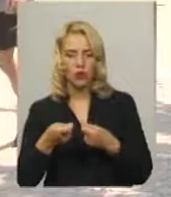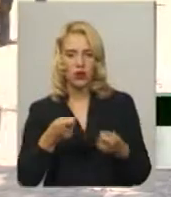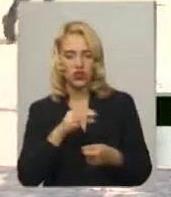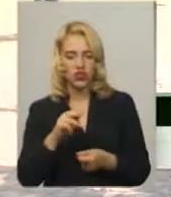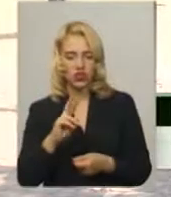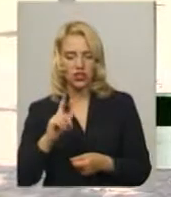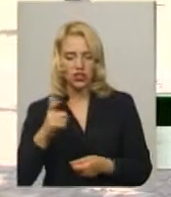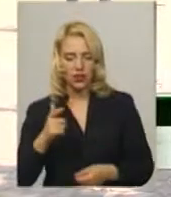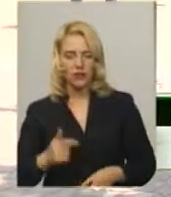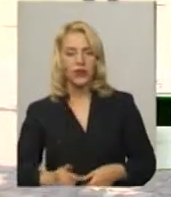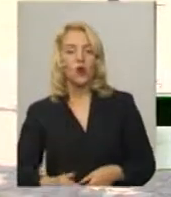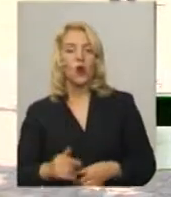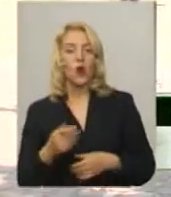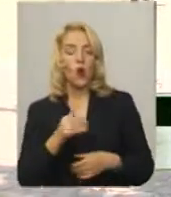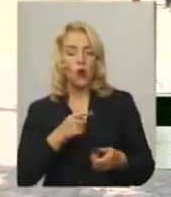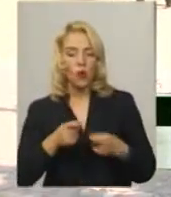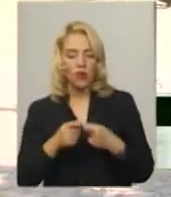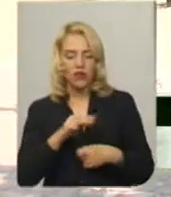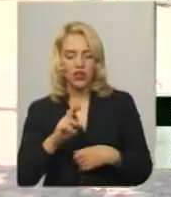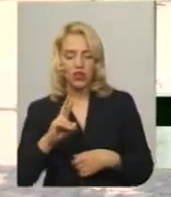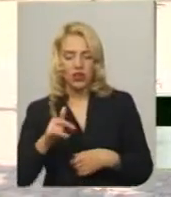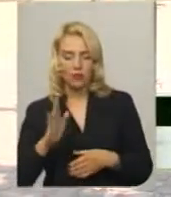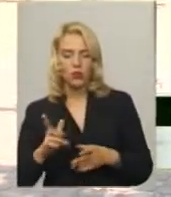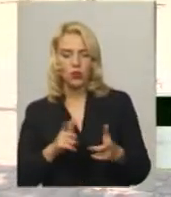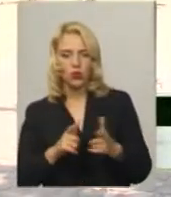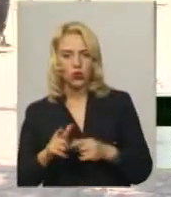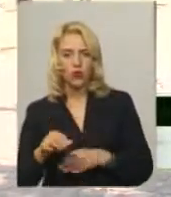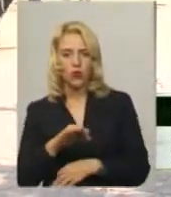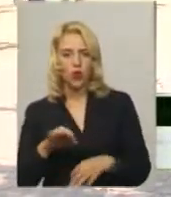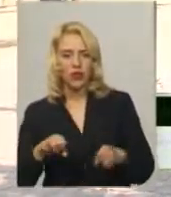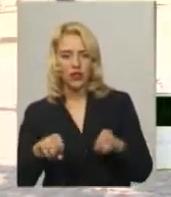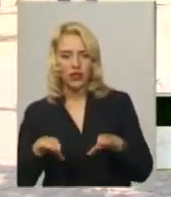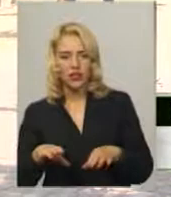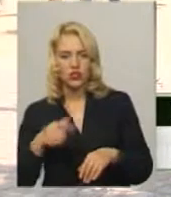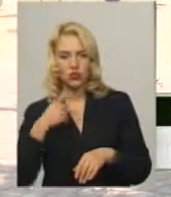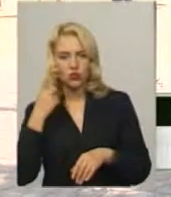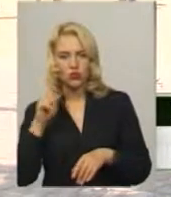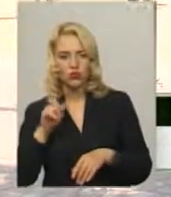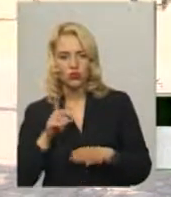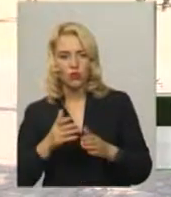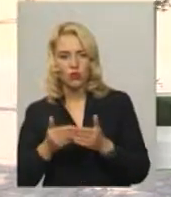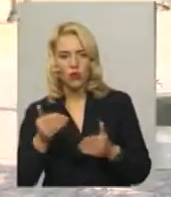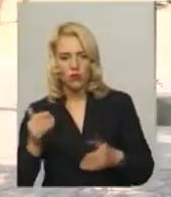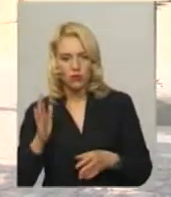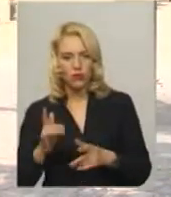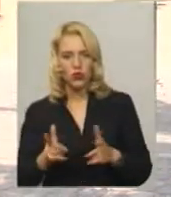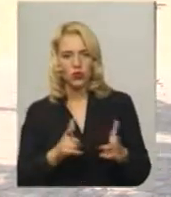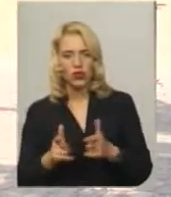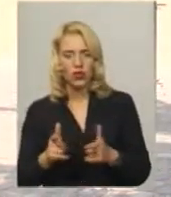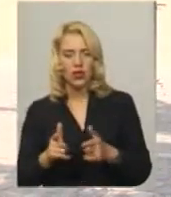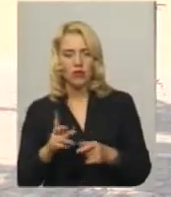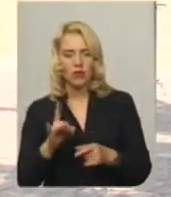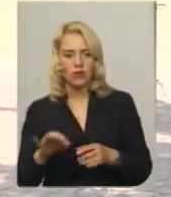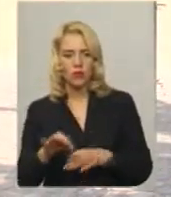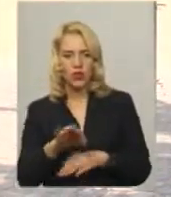підготовлено проєкт рішення. Я думаю, що попередньо будемо готувати відмовний проєкт рішення,